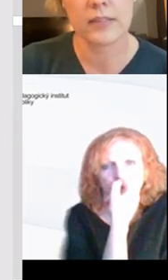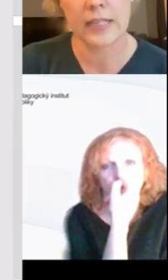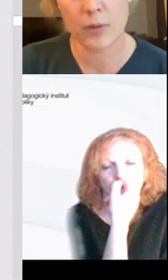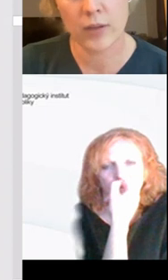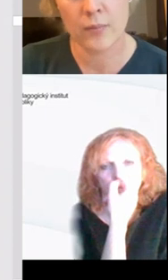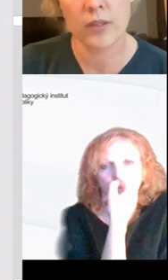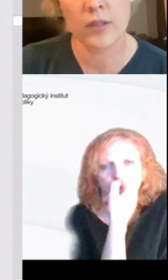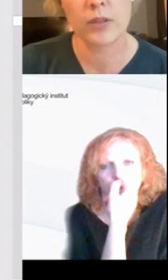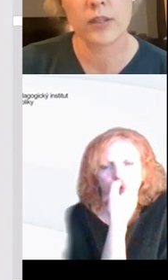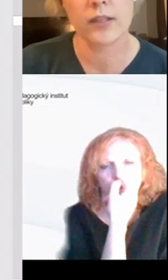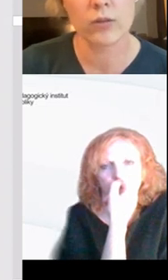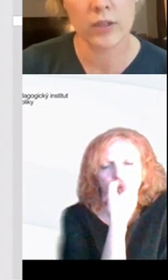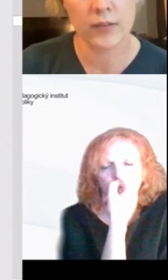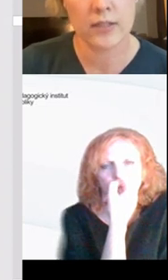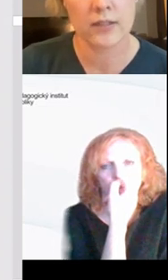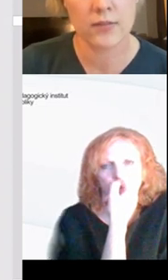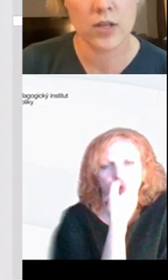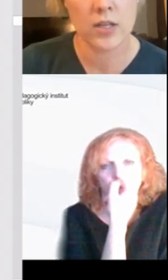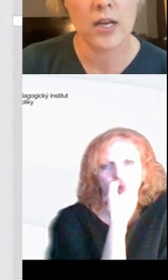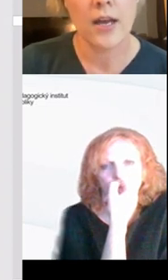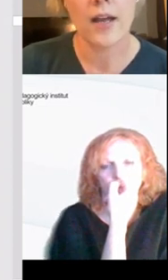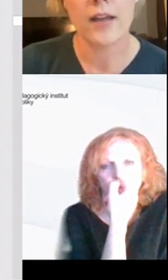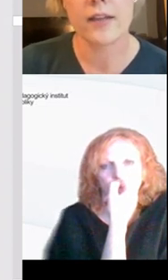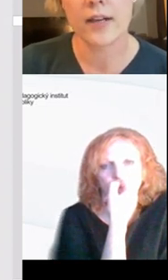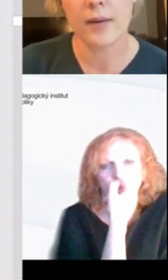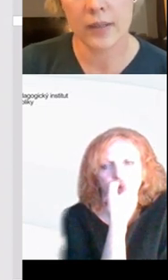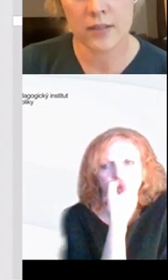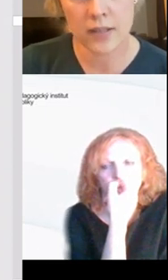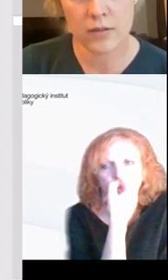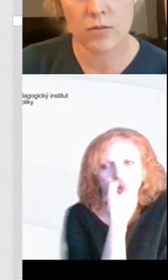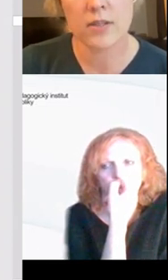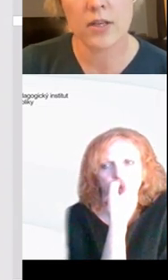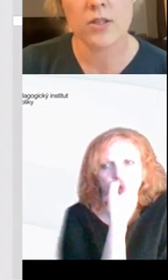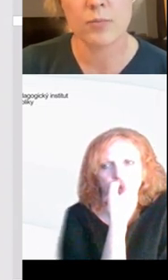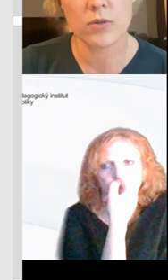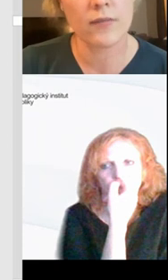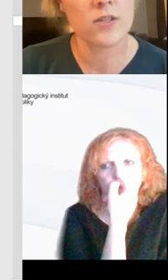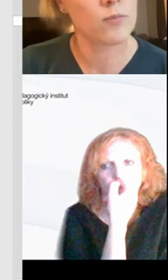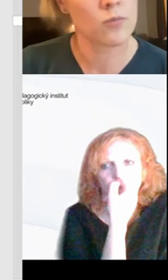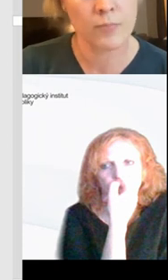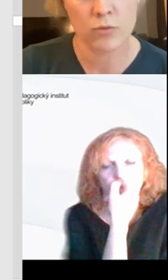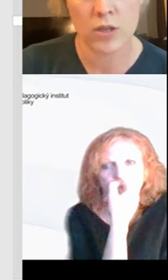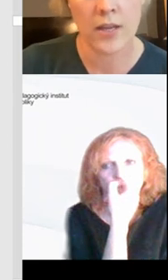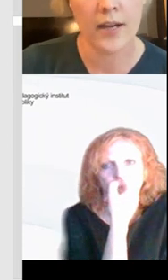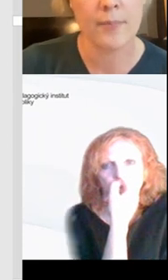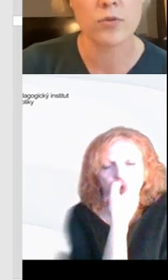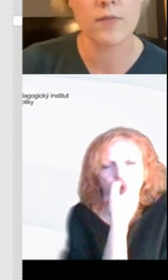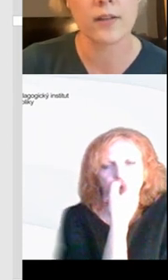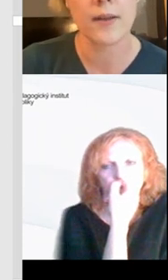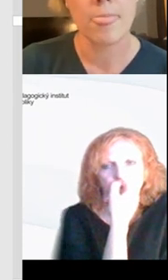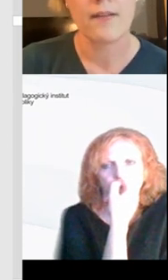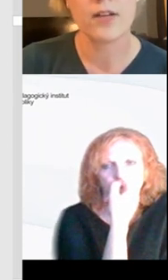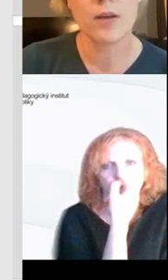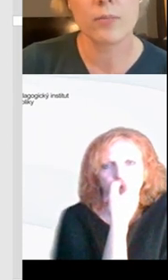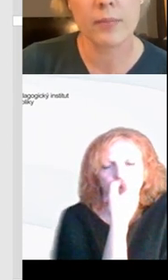zase i těch programů nebo i těch jednotlivých cvičení, ale i těch aplikací existuje strašná spousta. Věřím tomu, že určitě nějaké